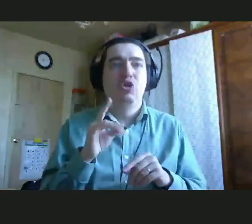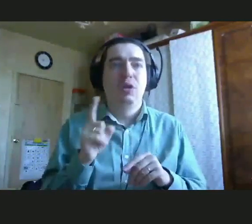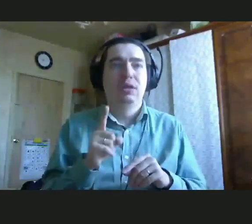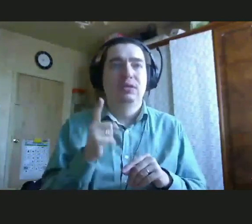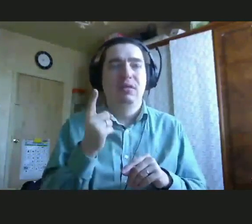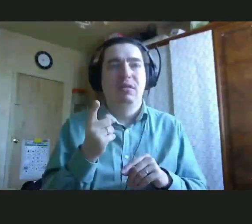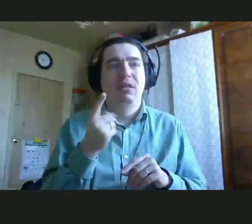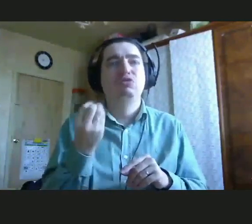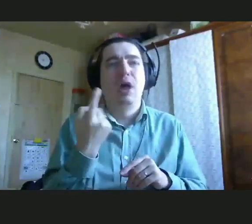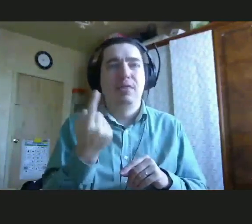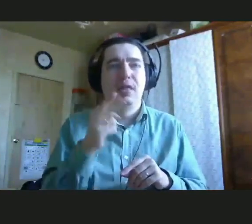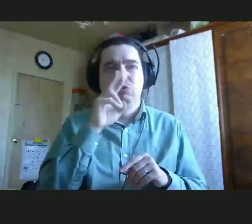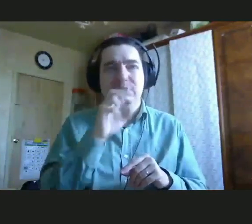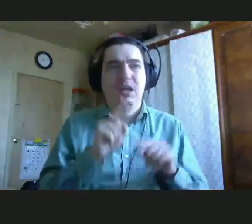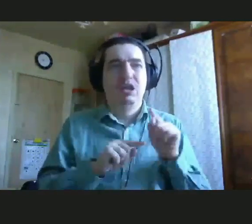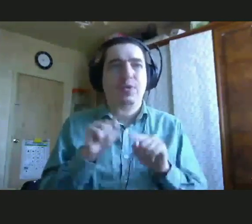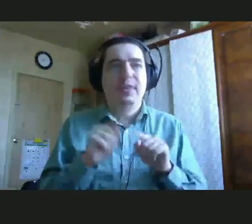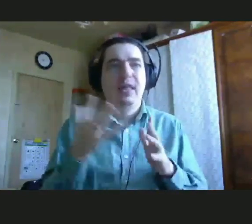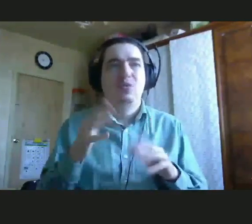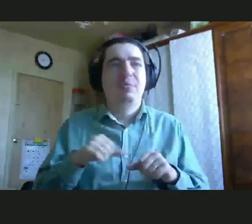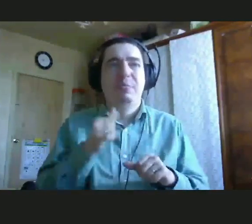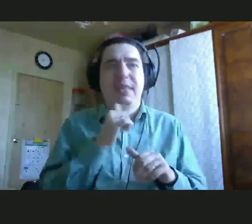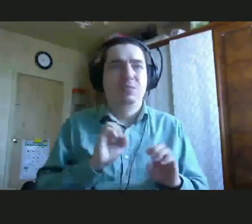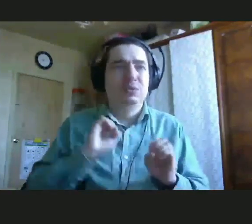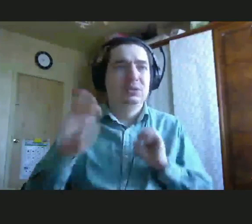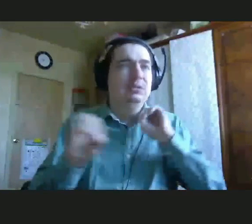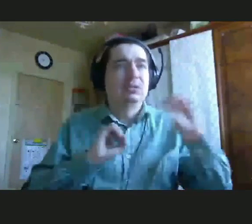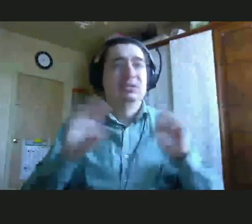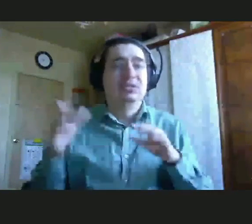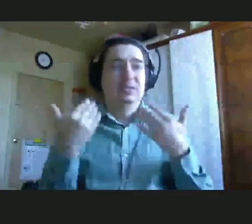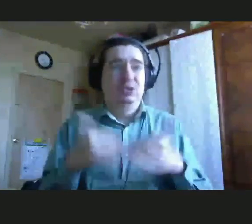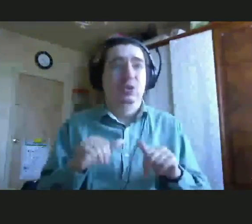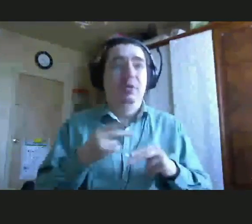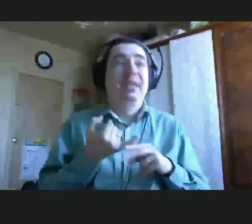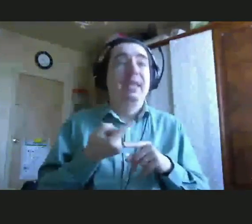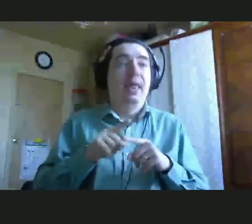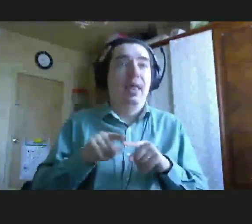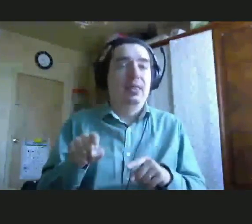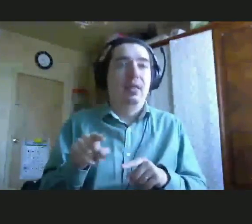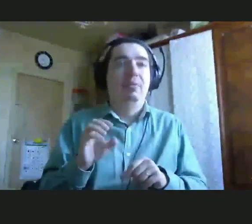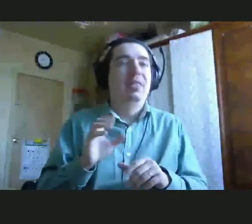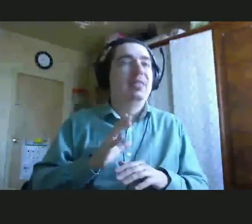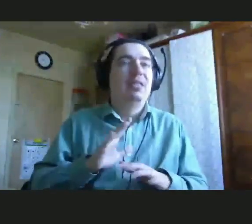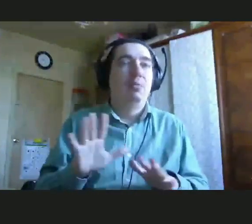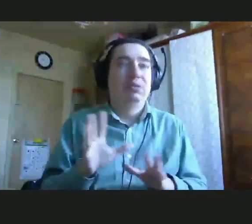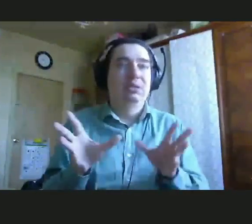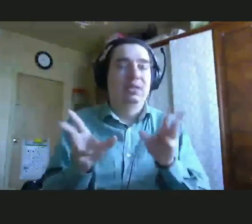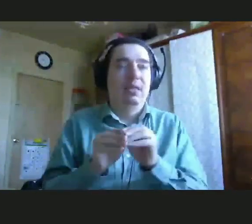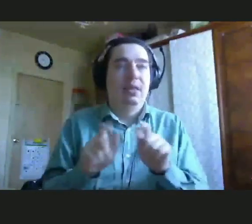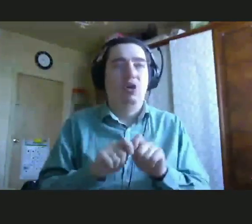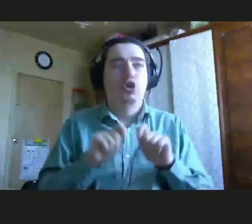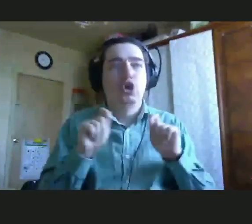которые пытаются чрезмерно стилизировать своих детей, при этом не будучи с ними откровенными, да, и при этом не